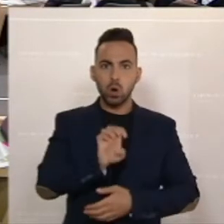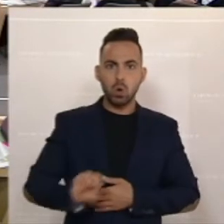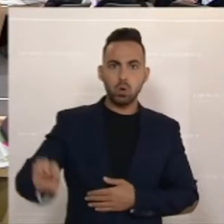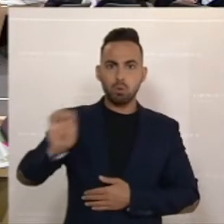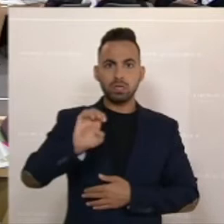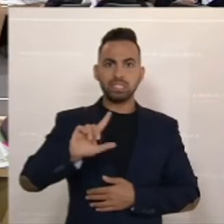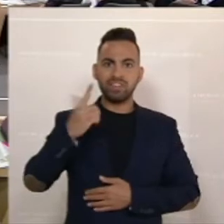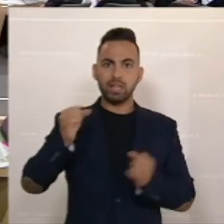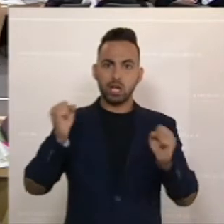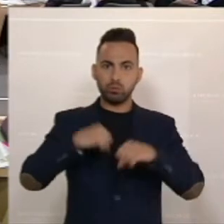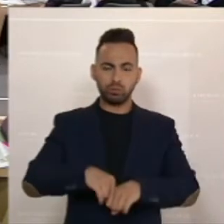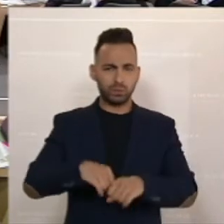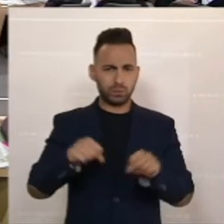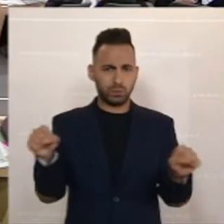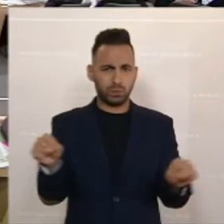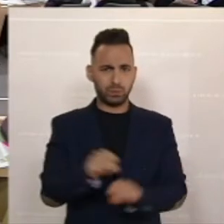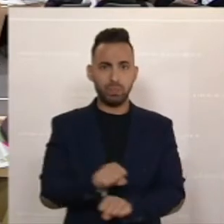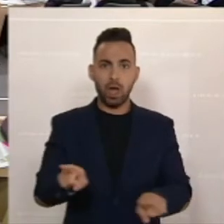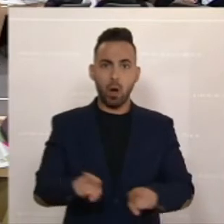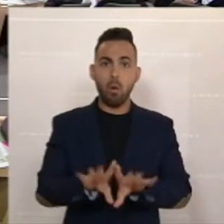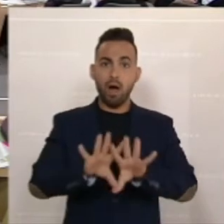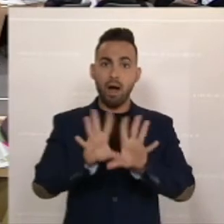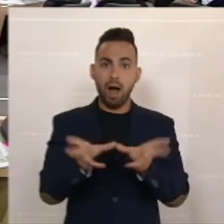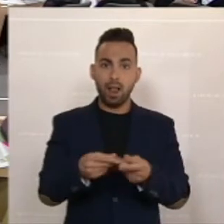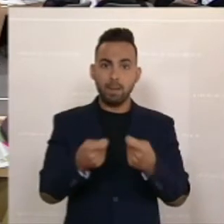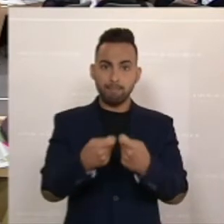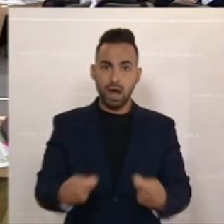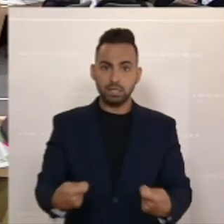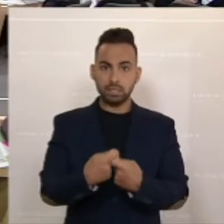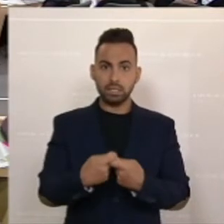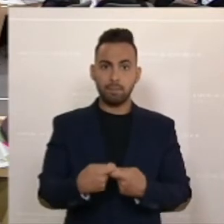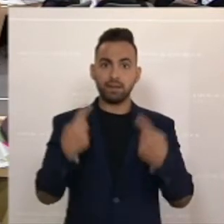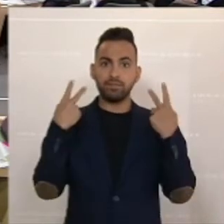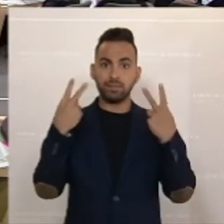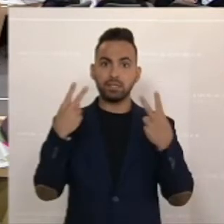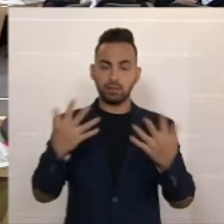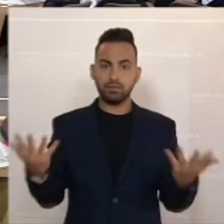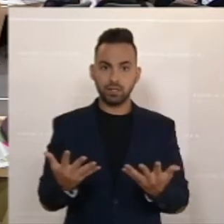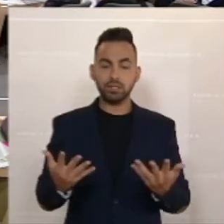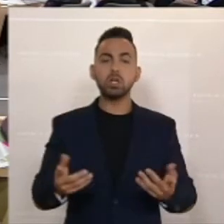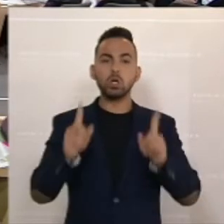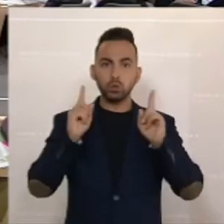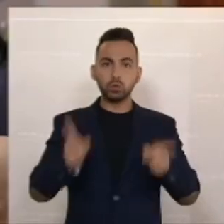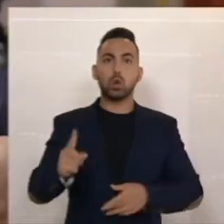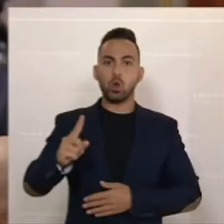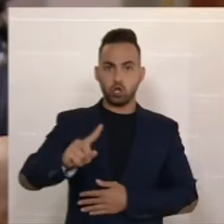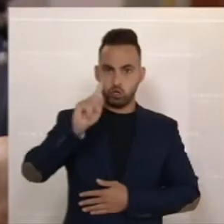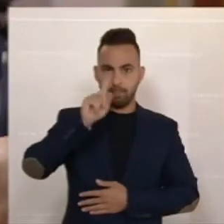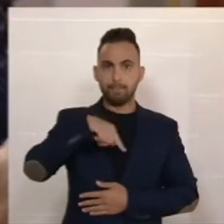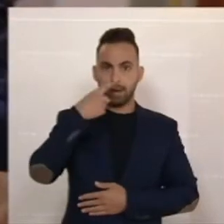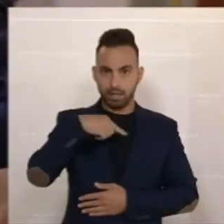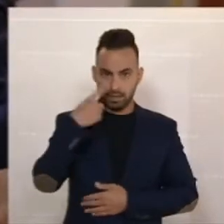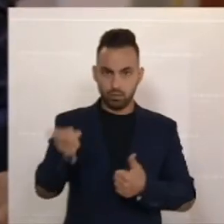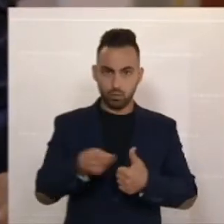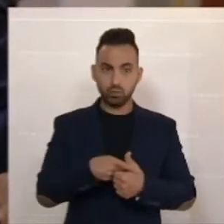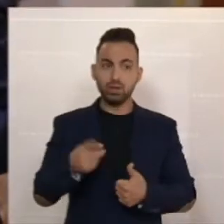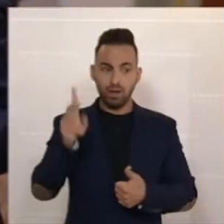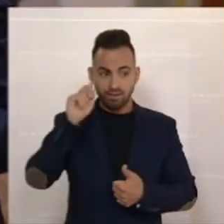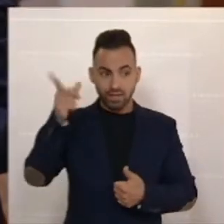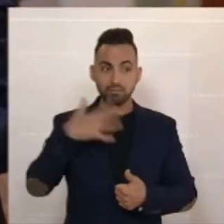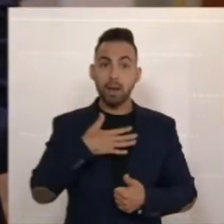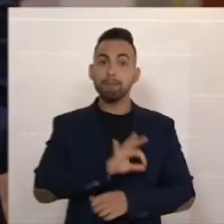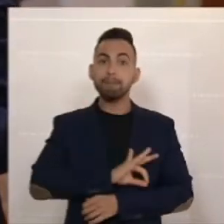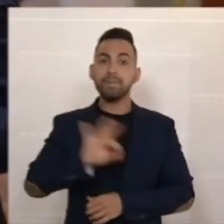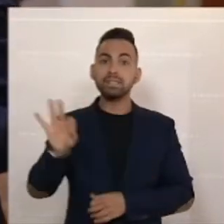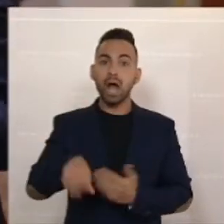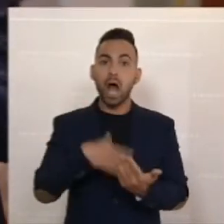Und es ist genauso wichtig, in all diesen Maßnahmen nicht nur darüber zu sprechen, sondern, wissen Sie, was mein bestes